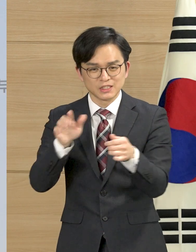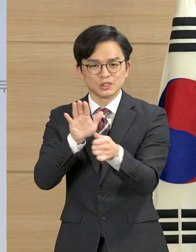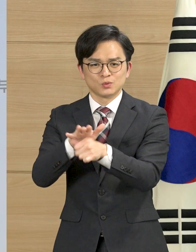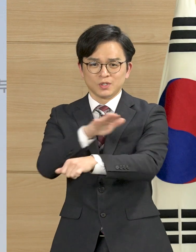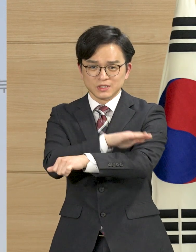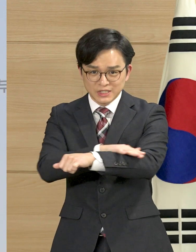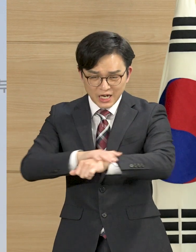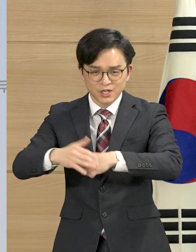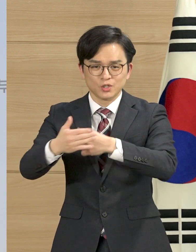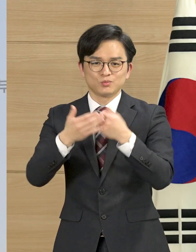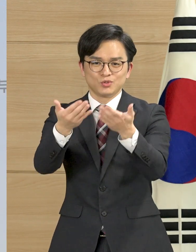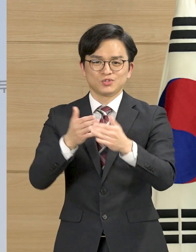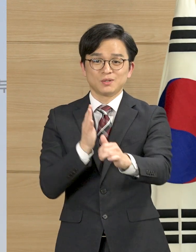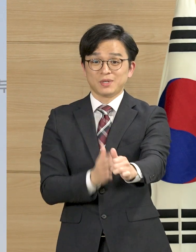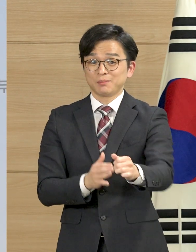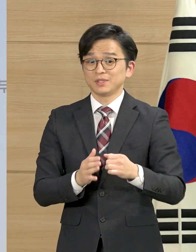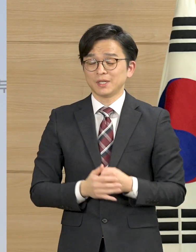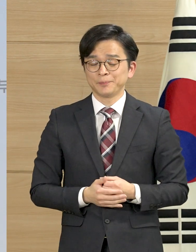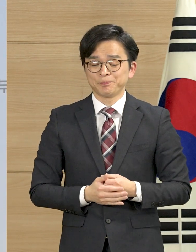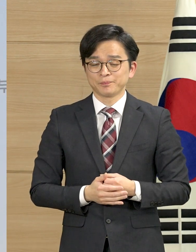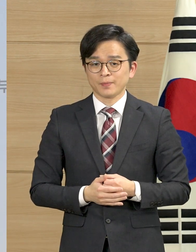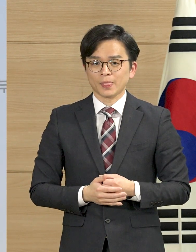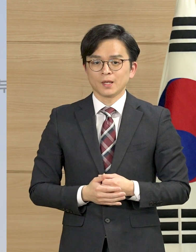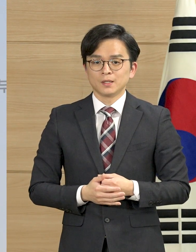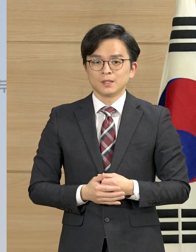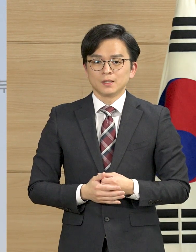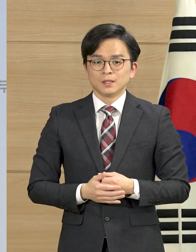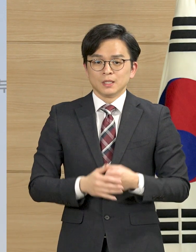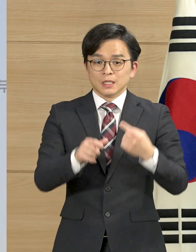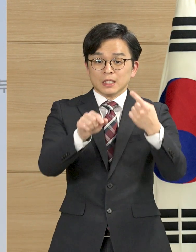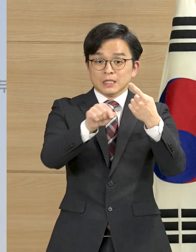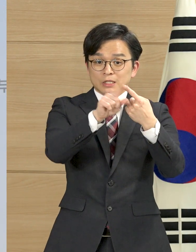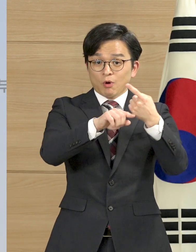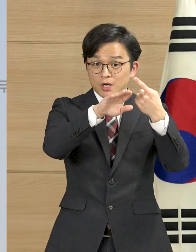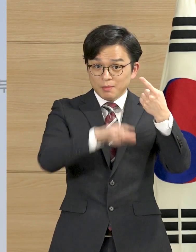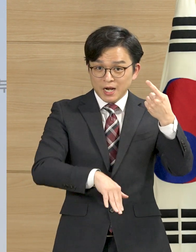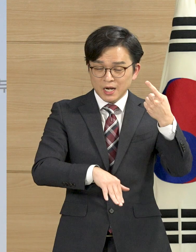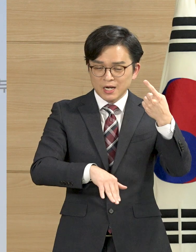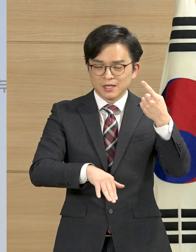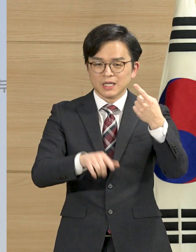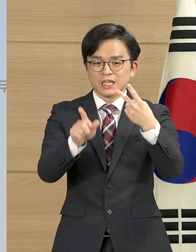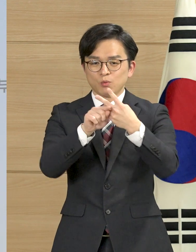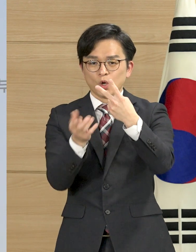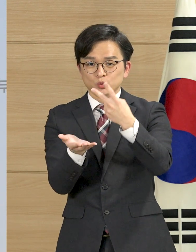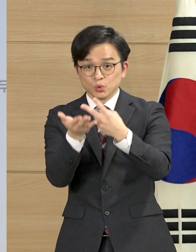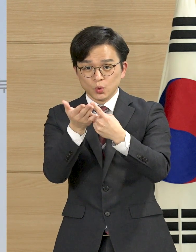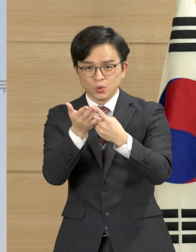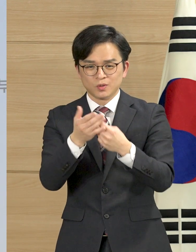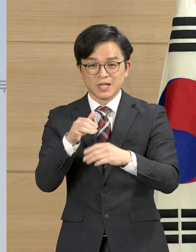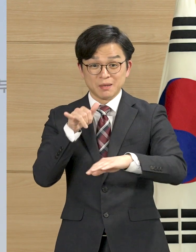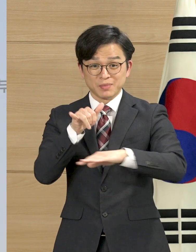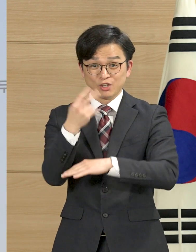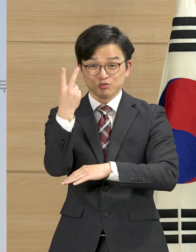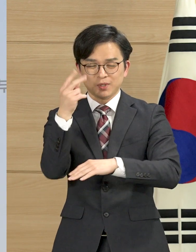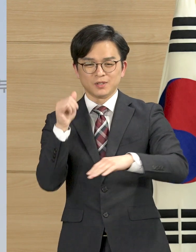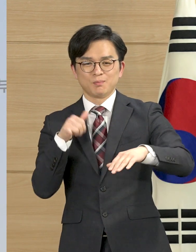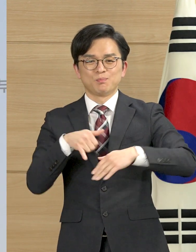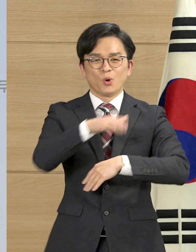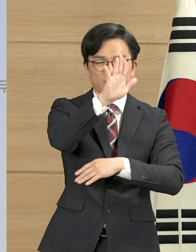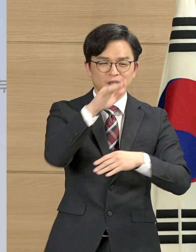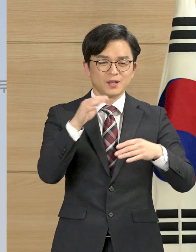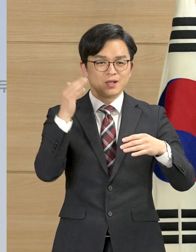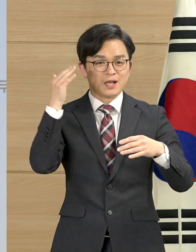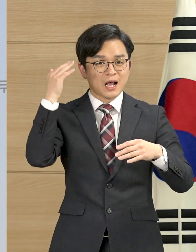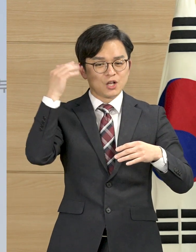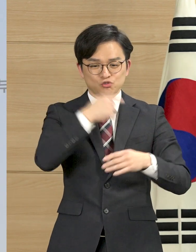협조하여 주시기 바랍니다. 우리 정부는 지난 1월 말 두 분에 걸쳐 임시항공편을 투입하여